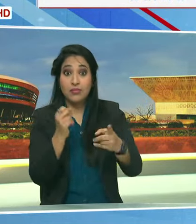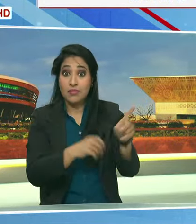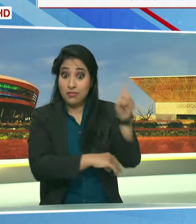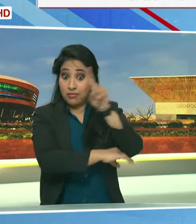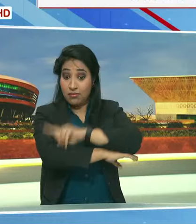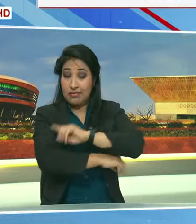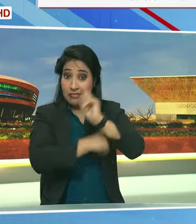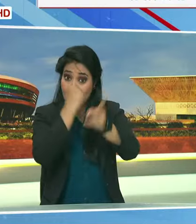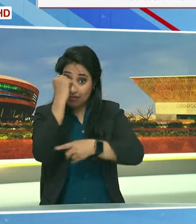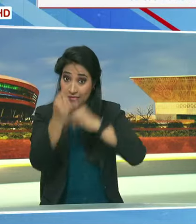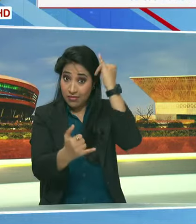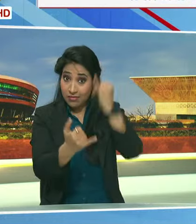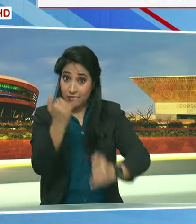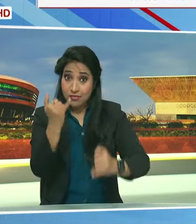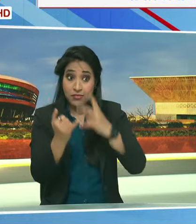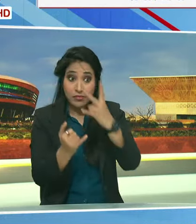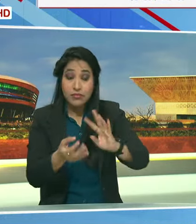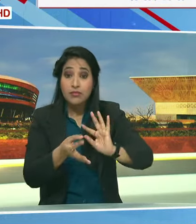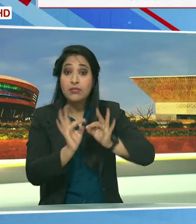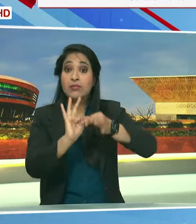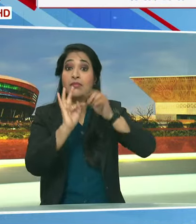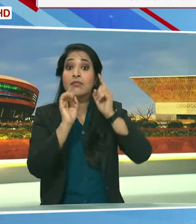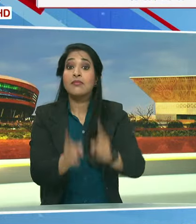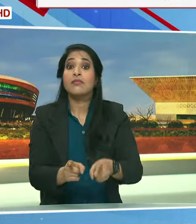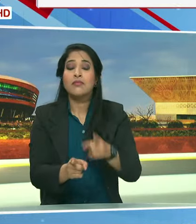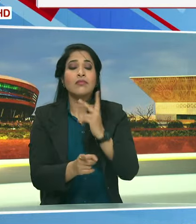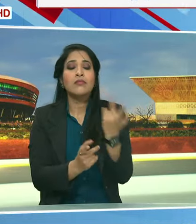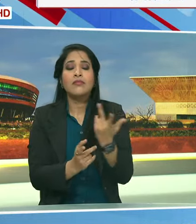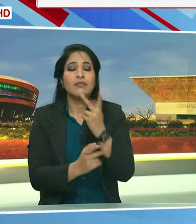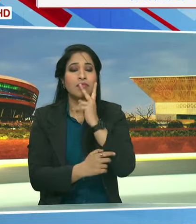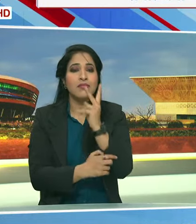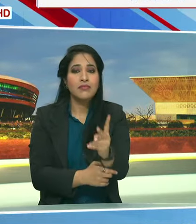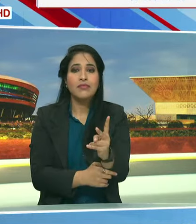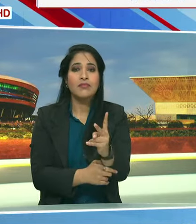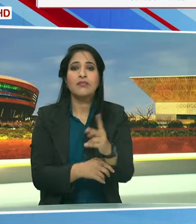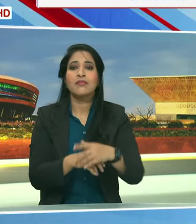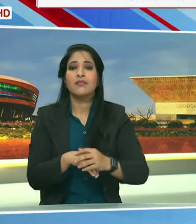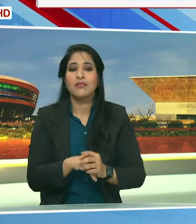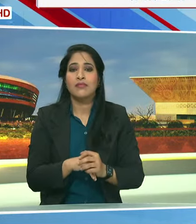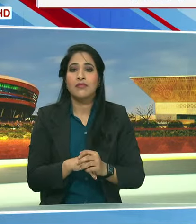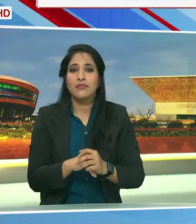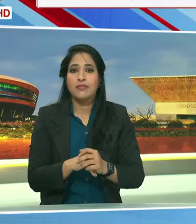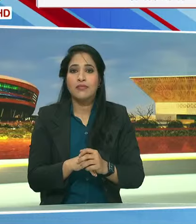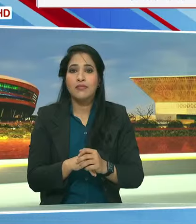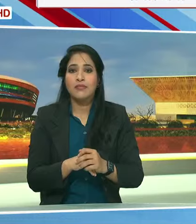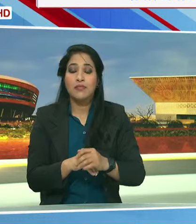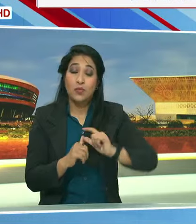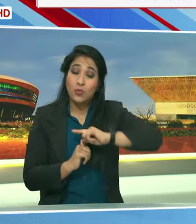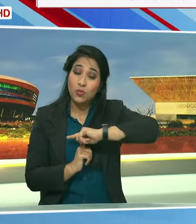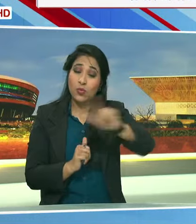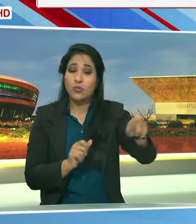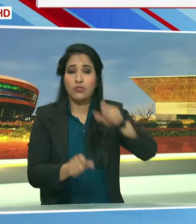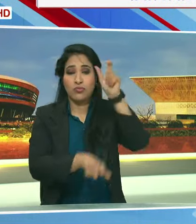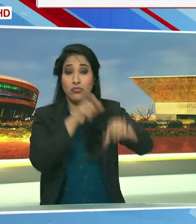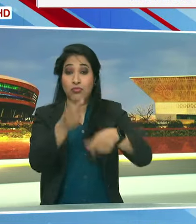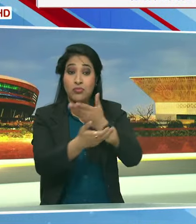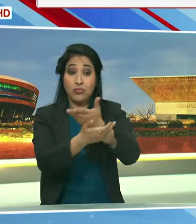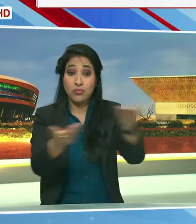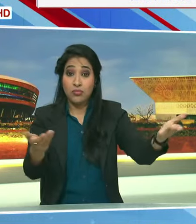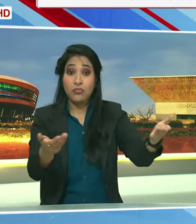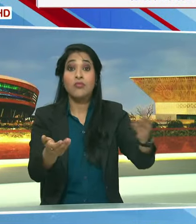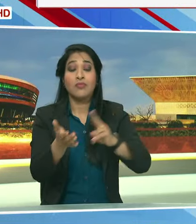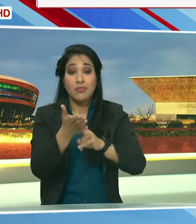है वो इस प्रकार सुनिश्चित करना है कि सभी जो